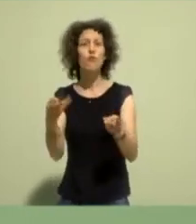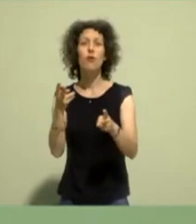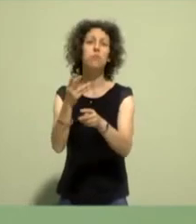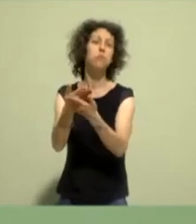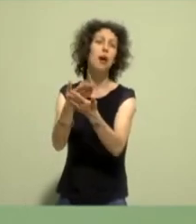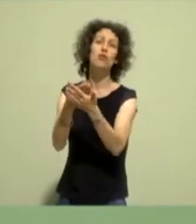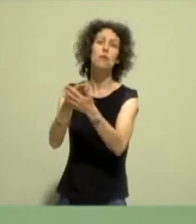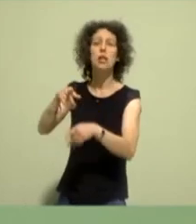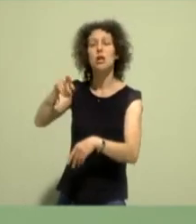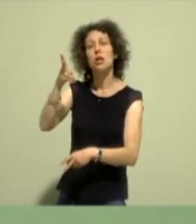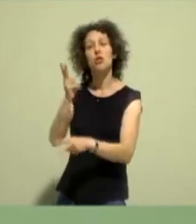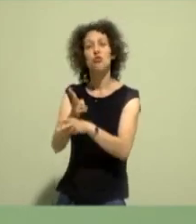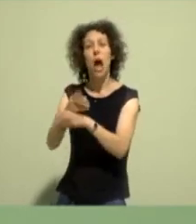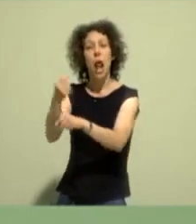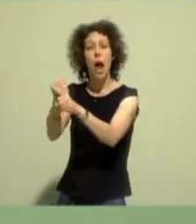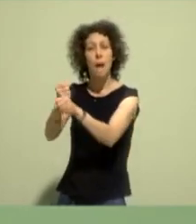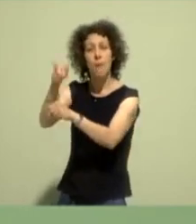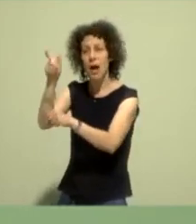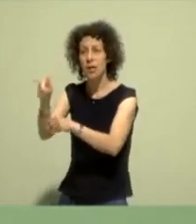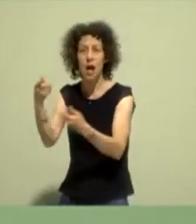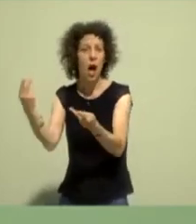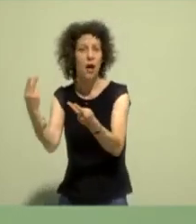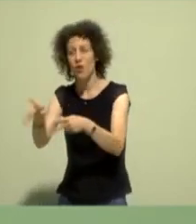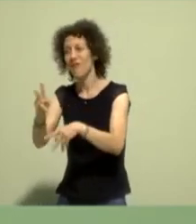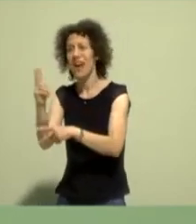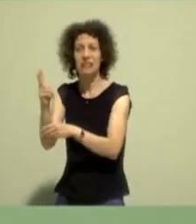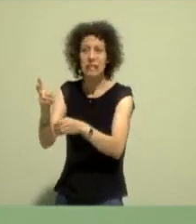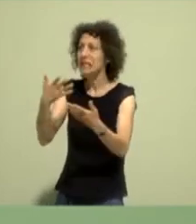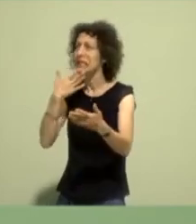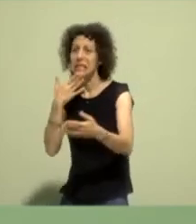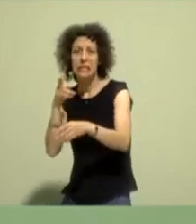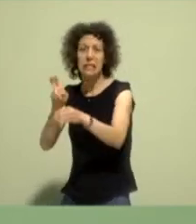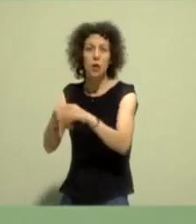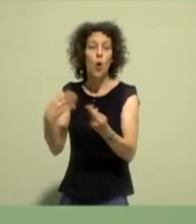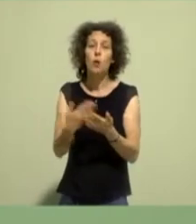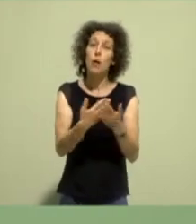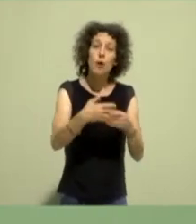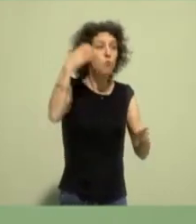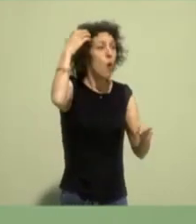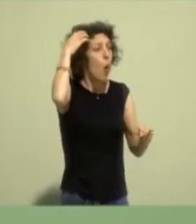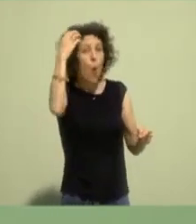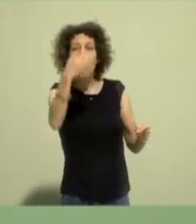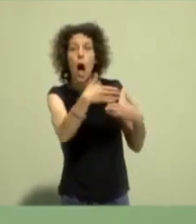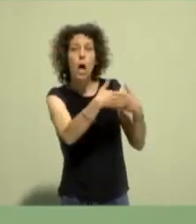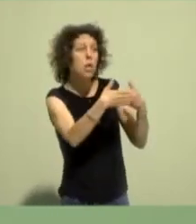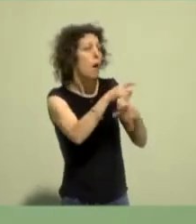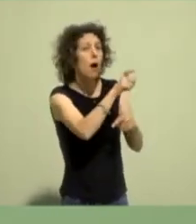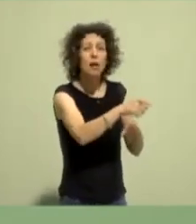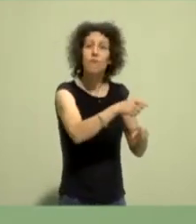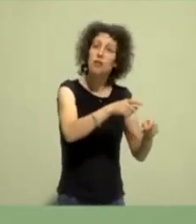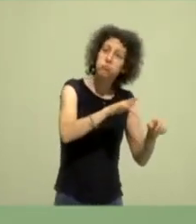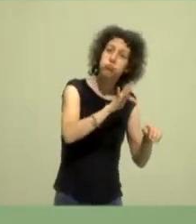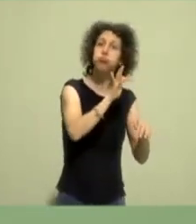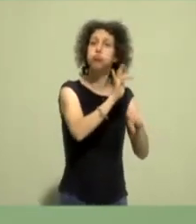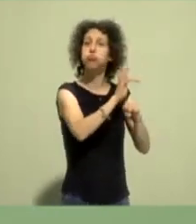Job in der Stahlindustrie kämpft. Für Oma Erna von nebenan, die bei Omas gegen Rechts für eine offene Gesellschaft eintritt. Und für Azubi Lars im